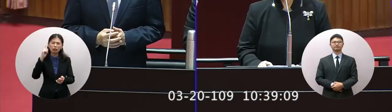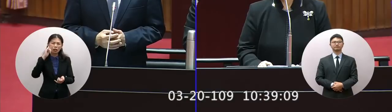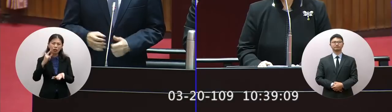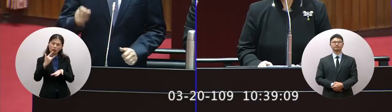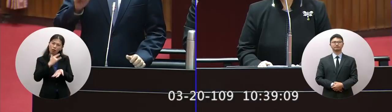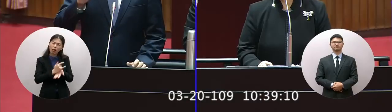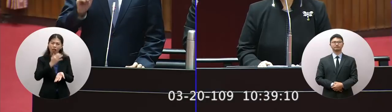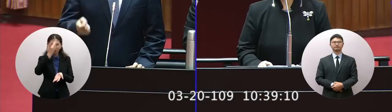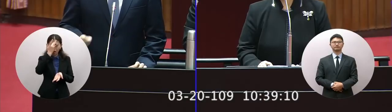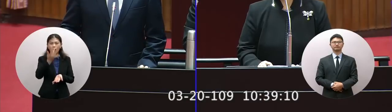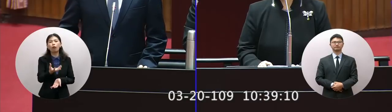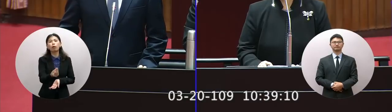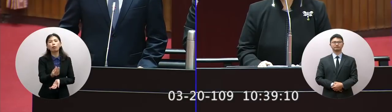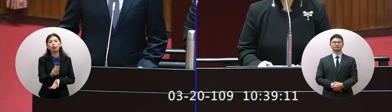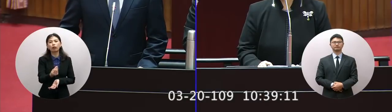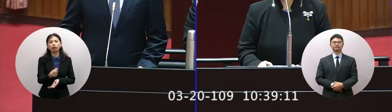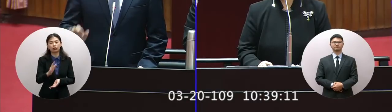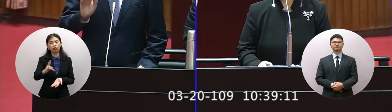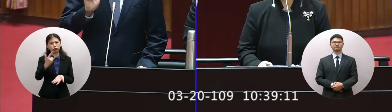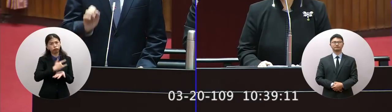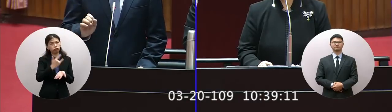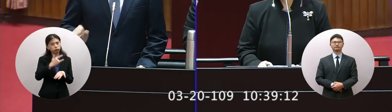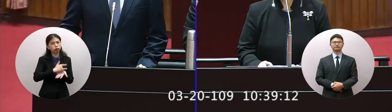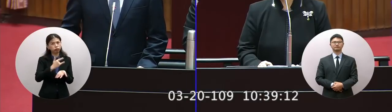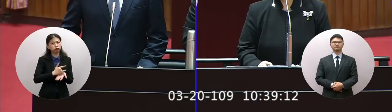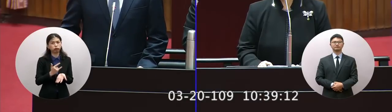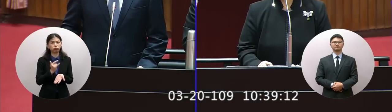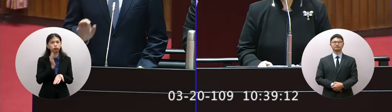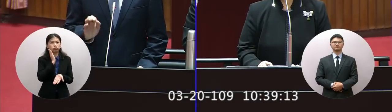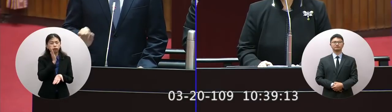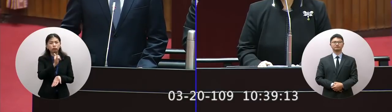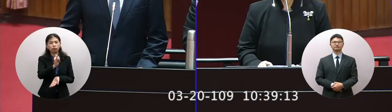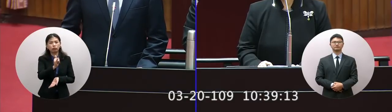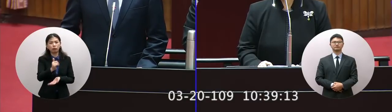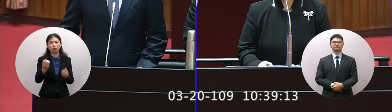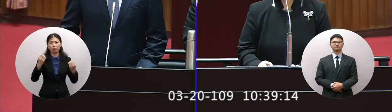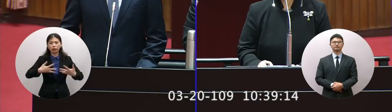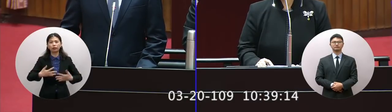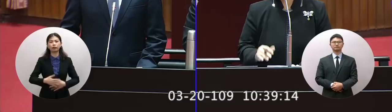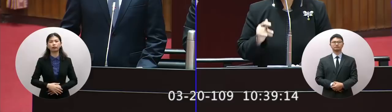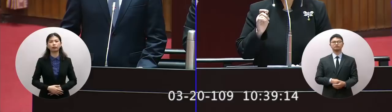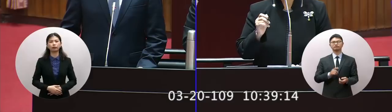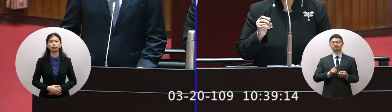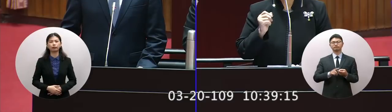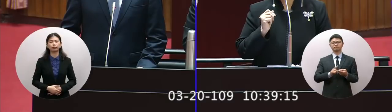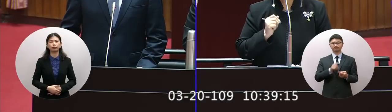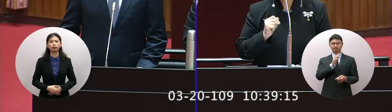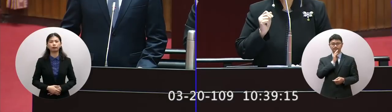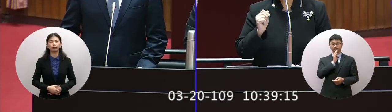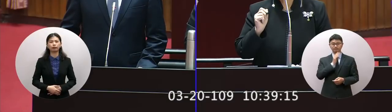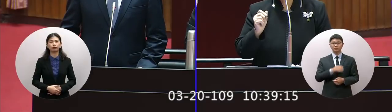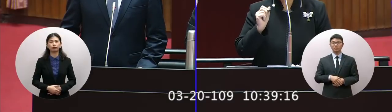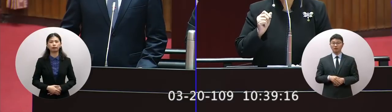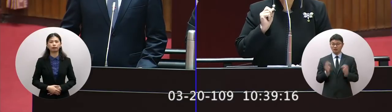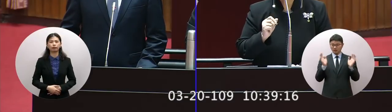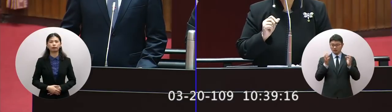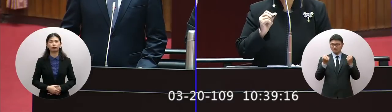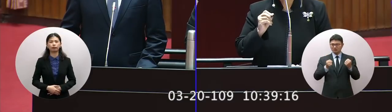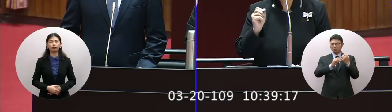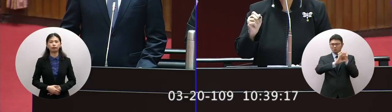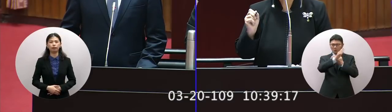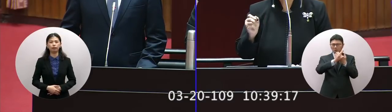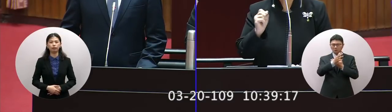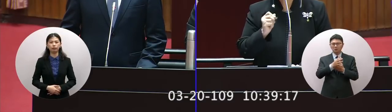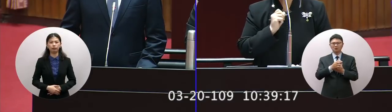要回來有困難因為可能他們還有在背所以回來是沒問題對啦因為那孩子在外面都被